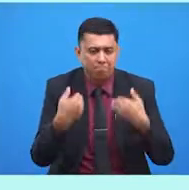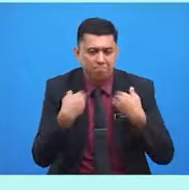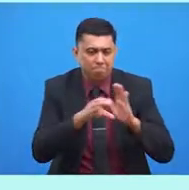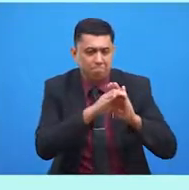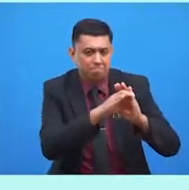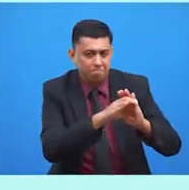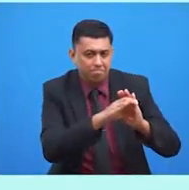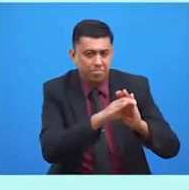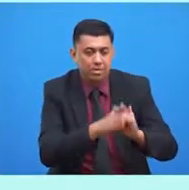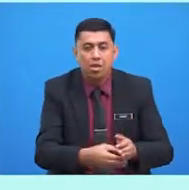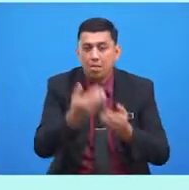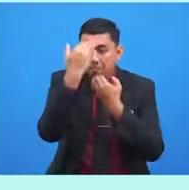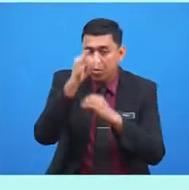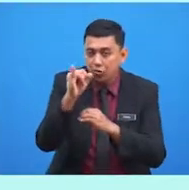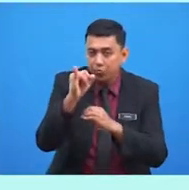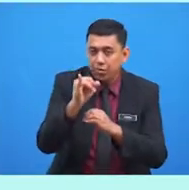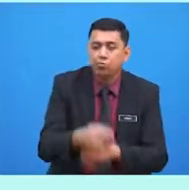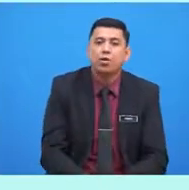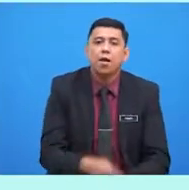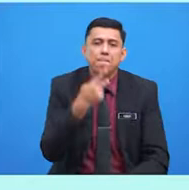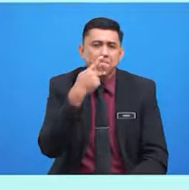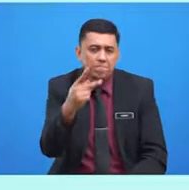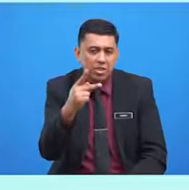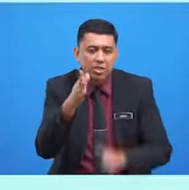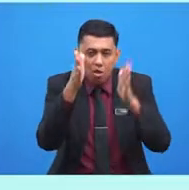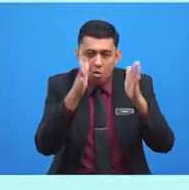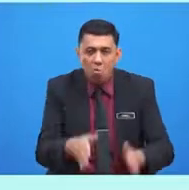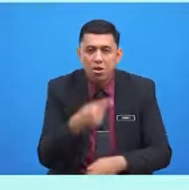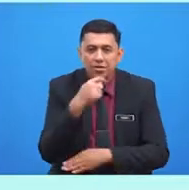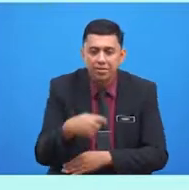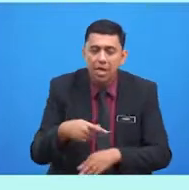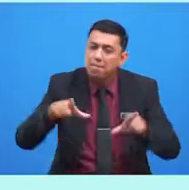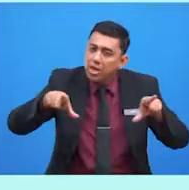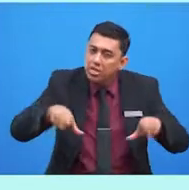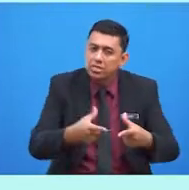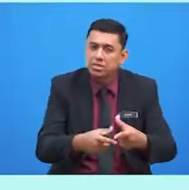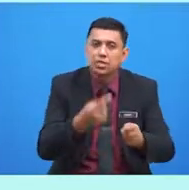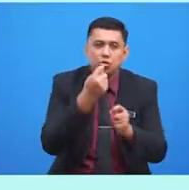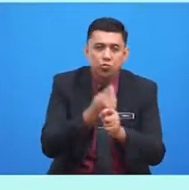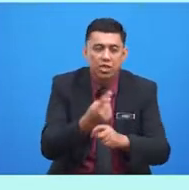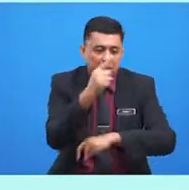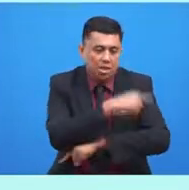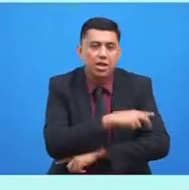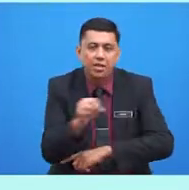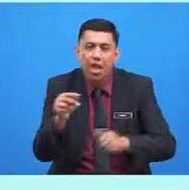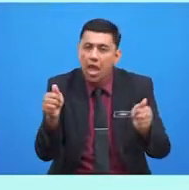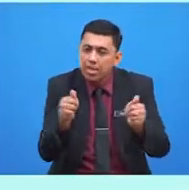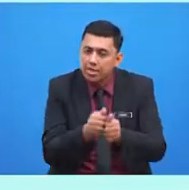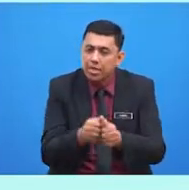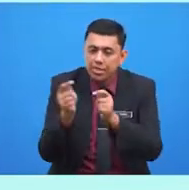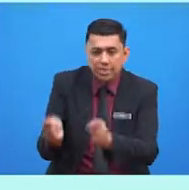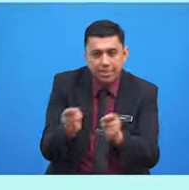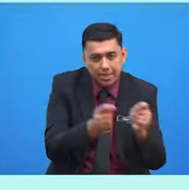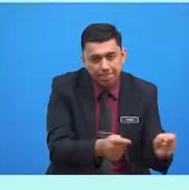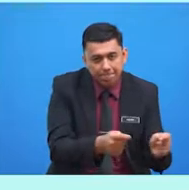mematuhi perintah orang tua, melaksanakan tugas harian dengan tertib,